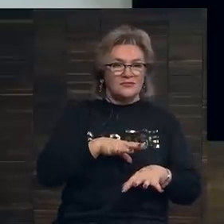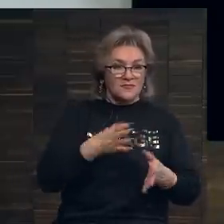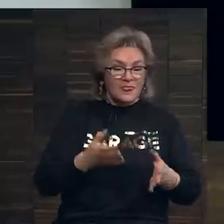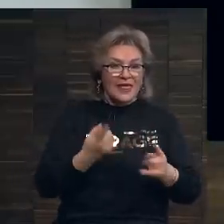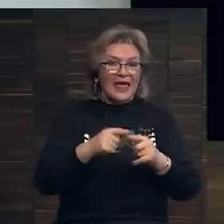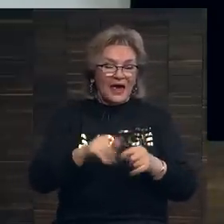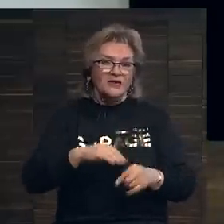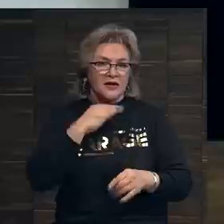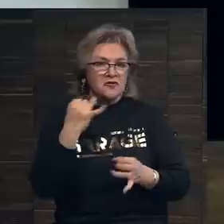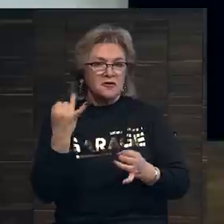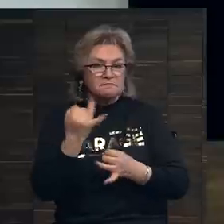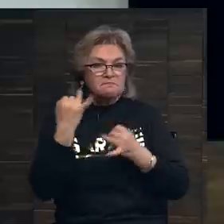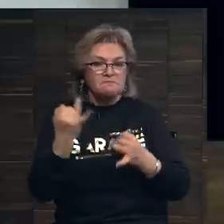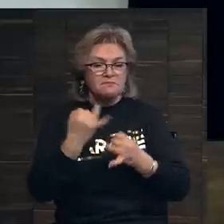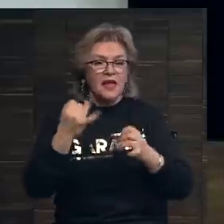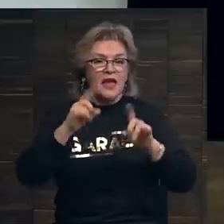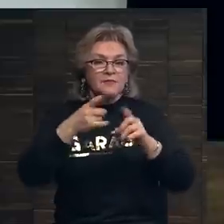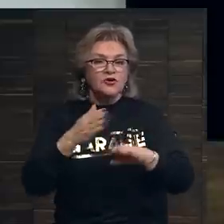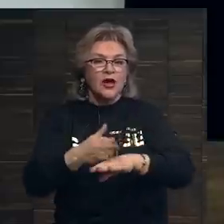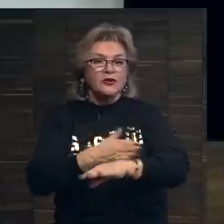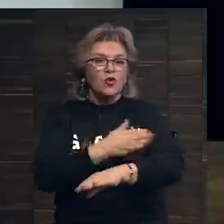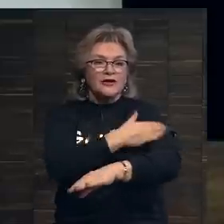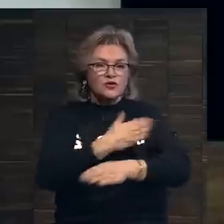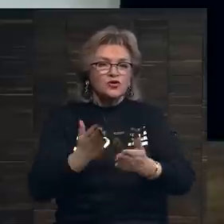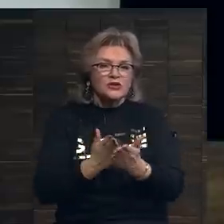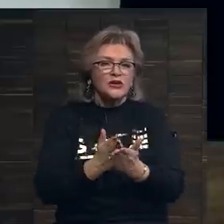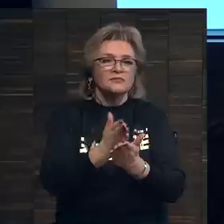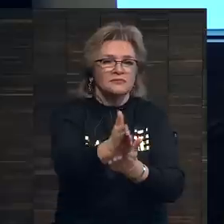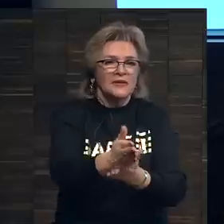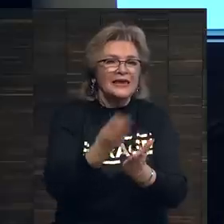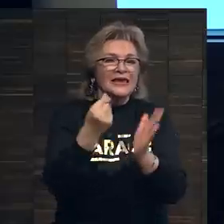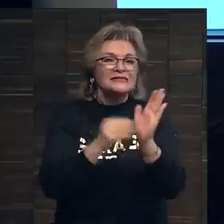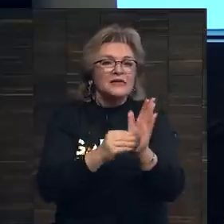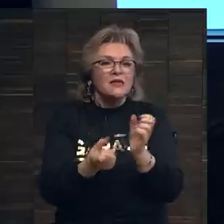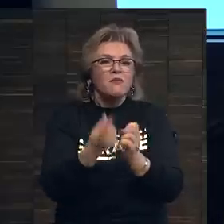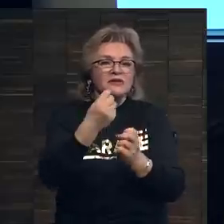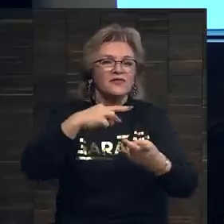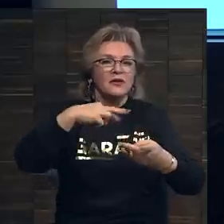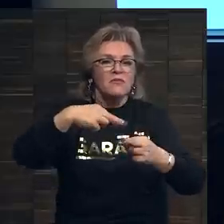И это довольно занятно, потому что долгосрочные стратегии ценообразования сильно меняются.